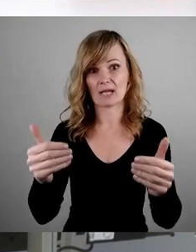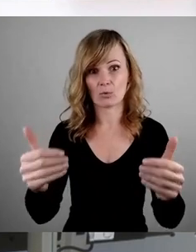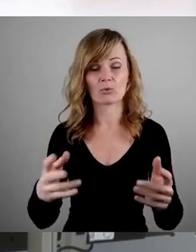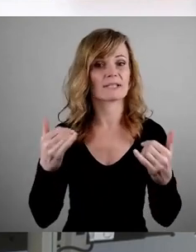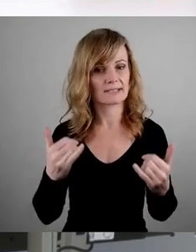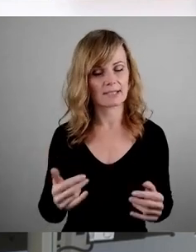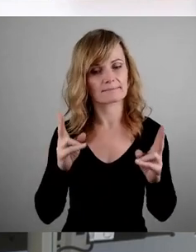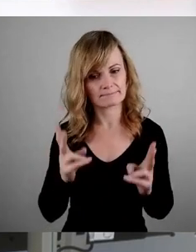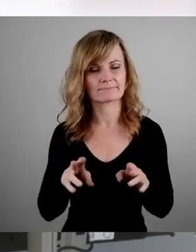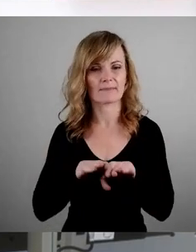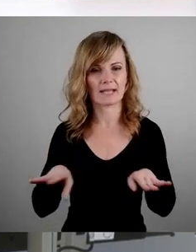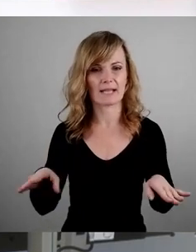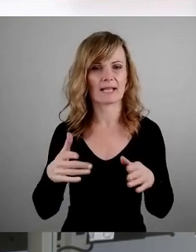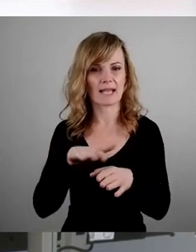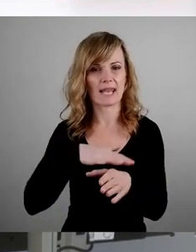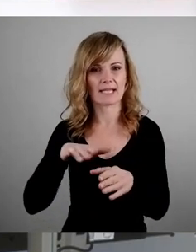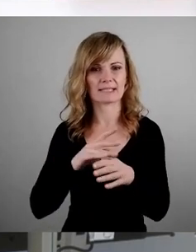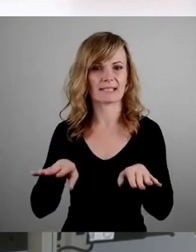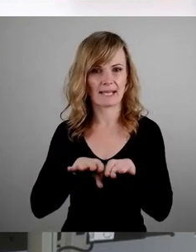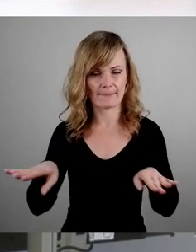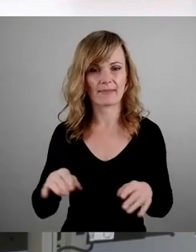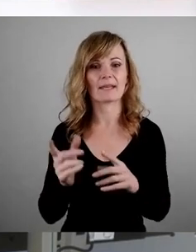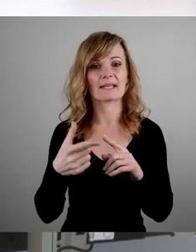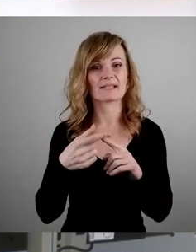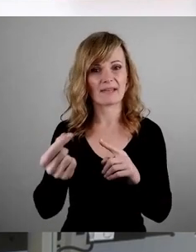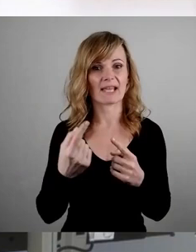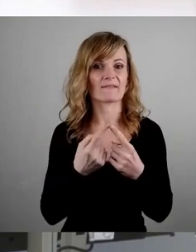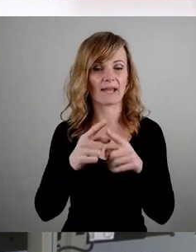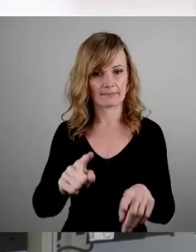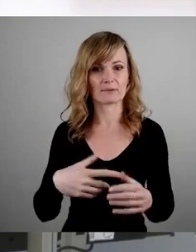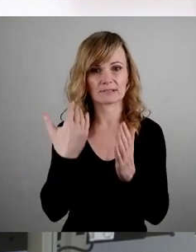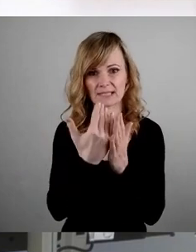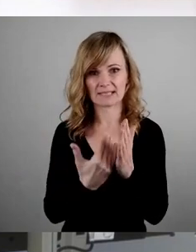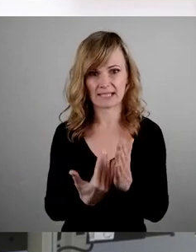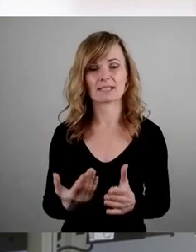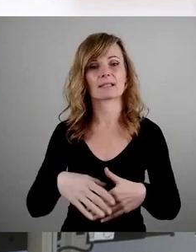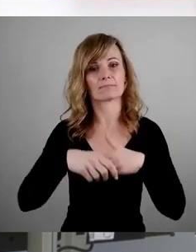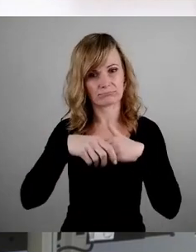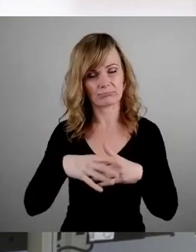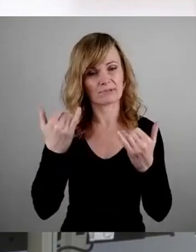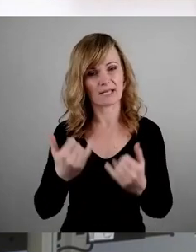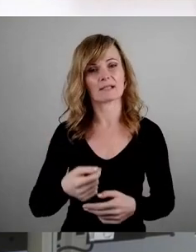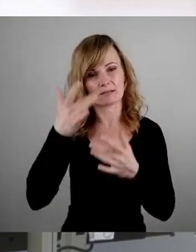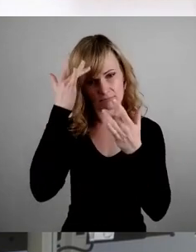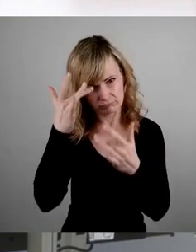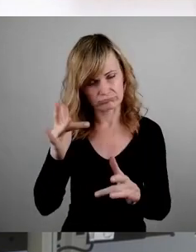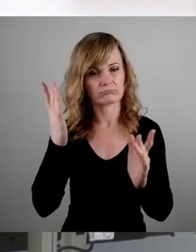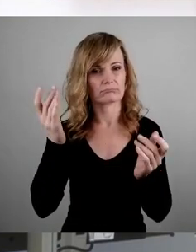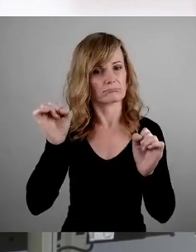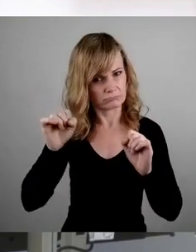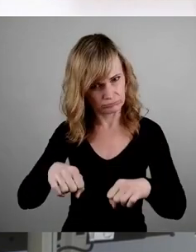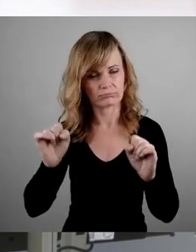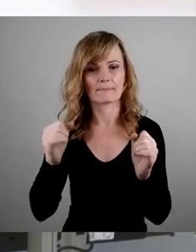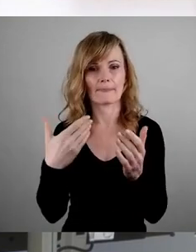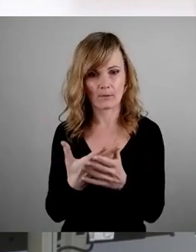Landesebene das besagte Zweckentfremdungsgesetz verabschiedet worden, welches uns als Kommune eine Handhabe gibt, gegen